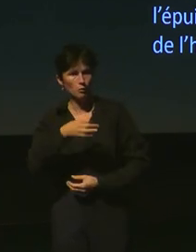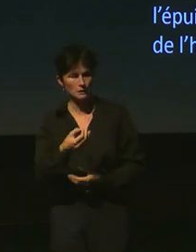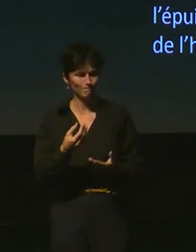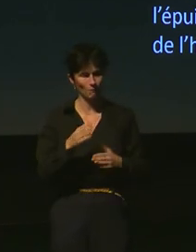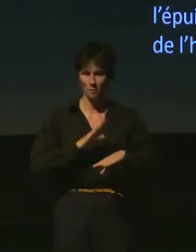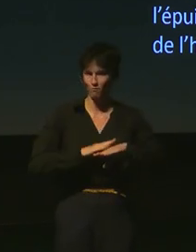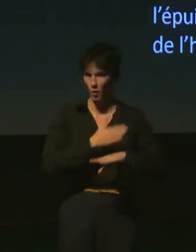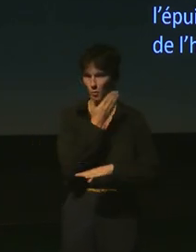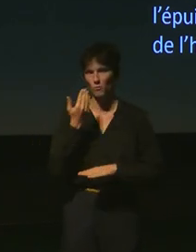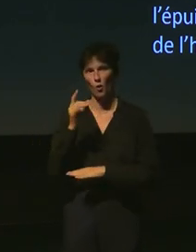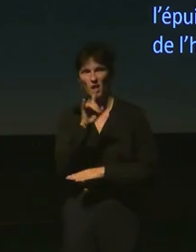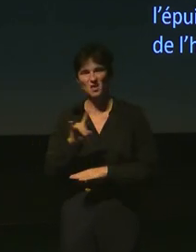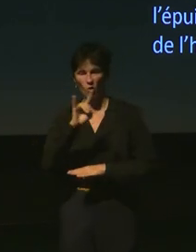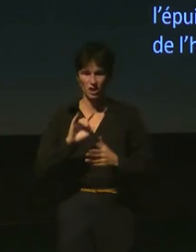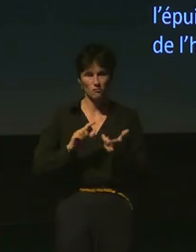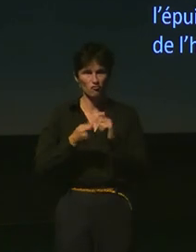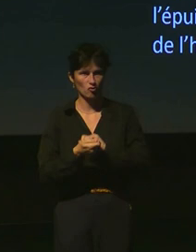'hydrogène après électrolyse de l'eau.